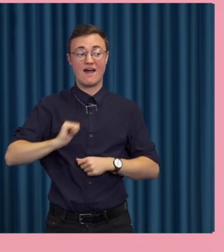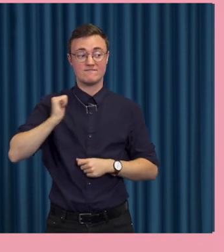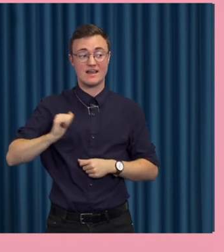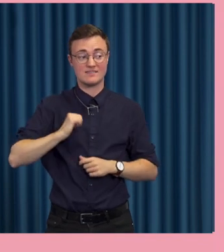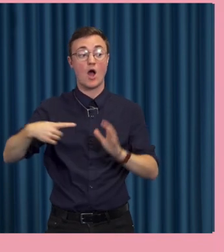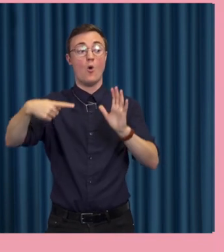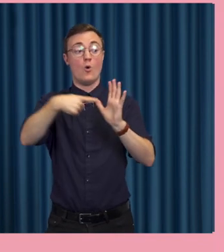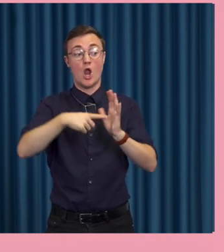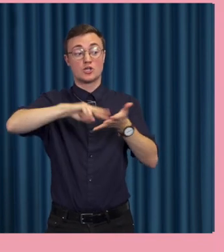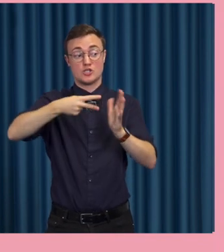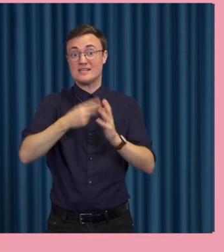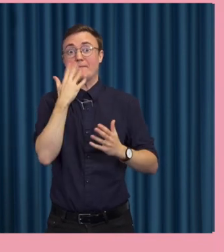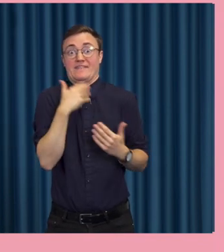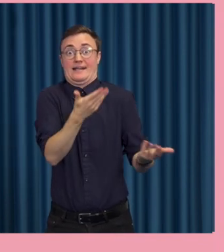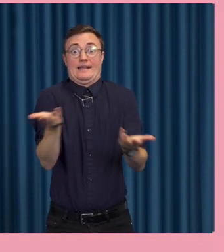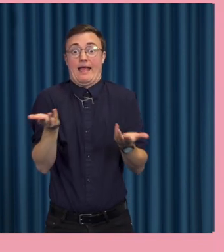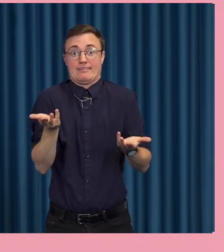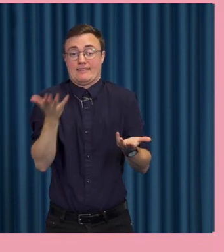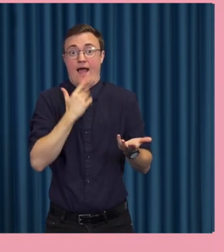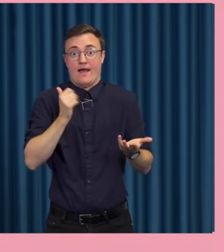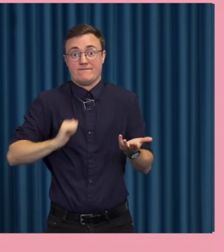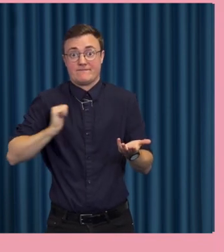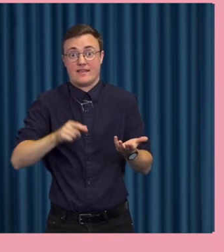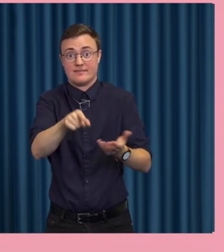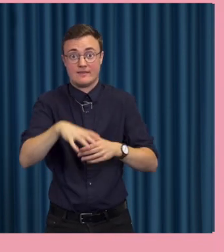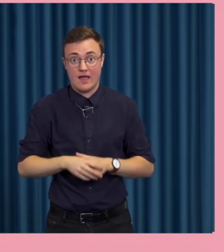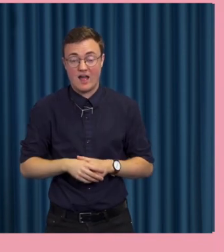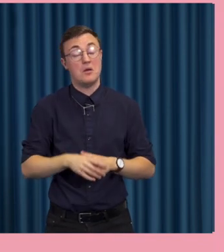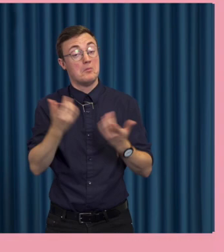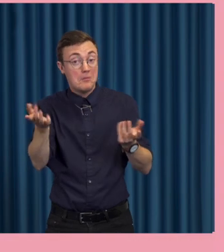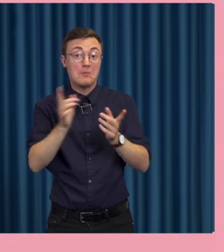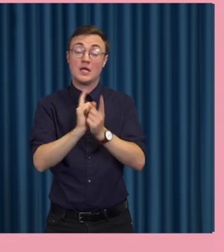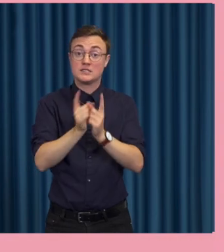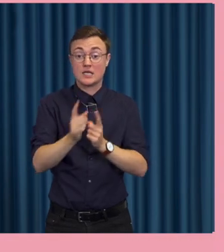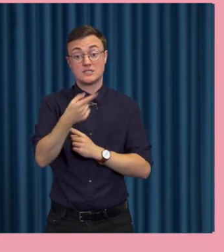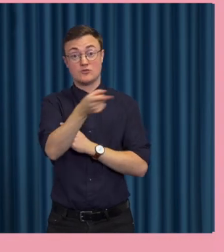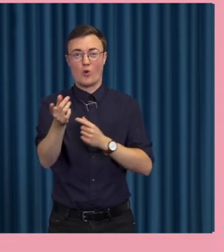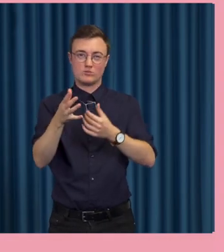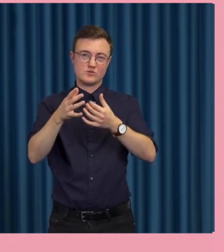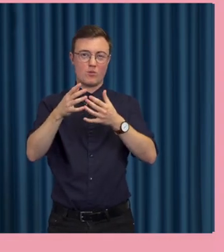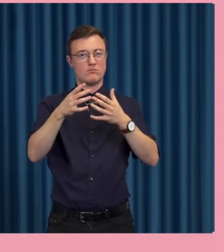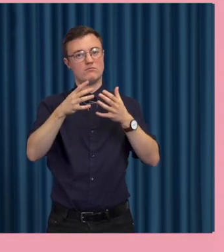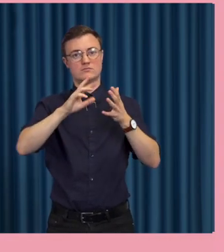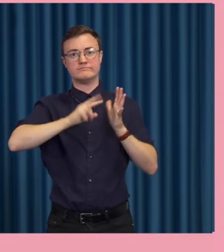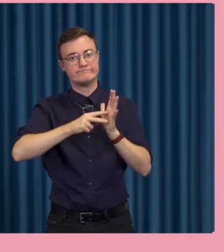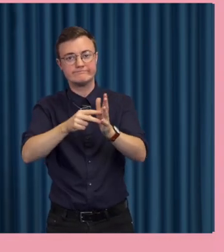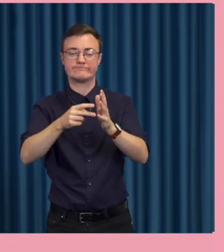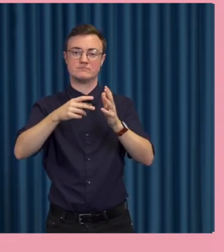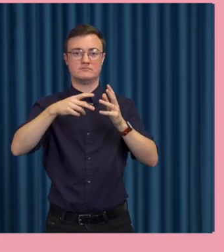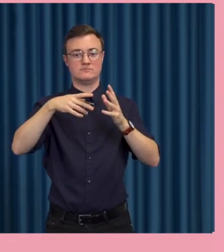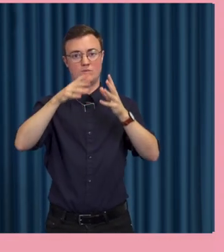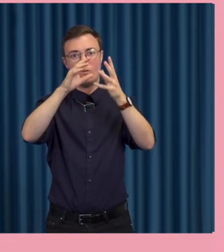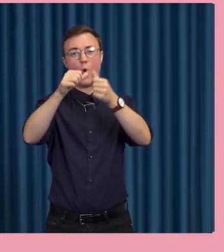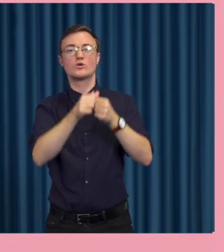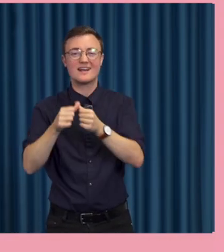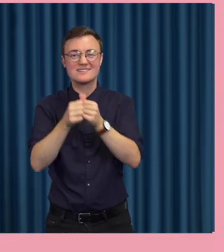storskaligheten är automatiserad skapar ju också. Det är inte säkert att de som organiserar tjänsterna liksom